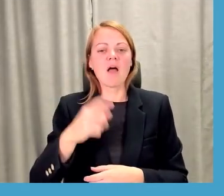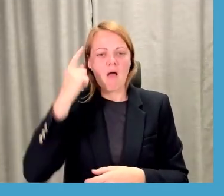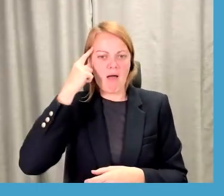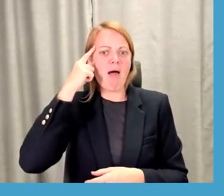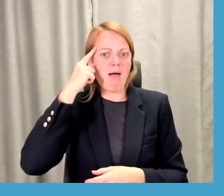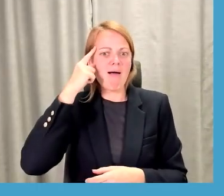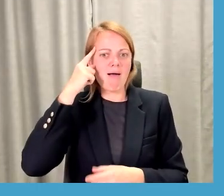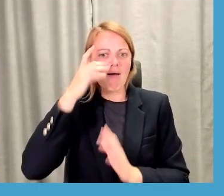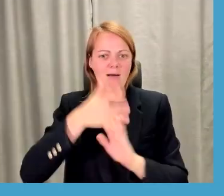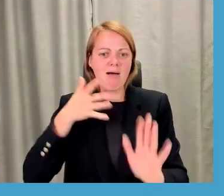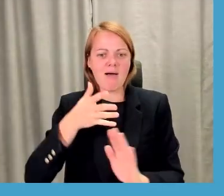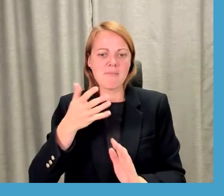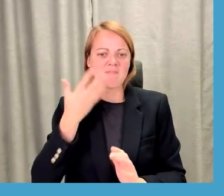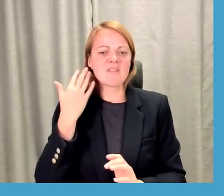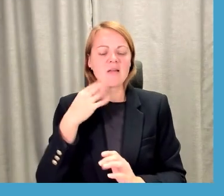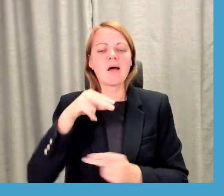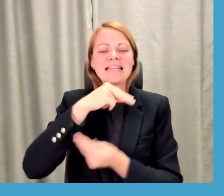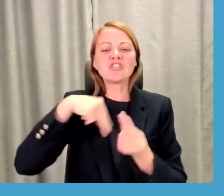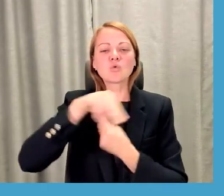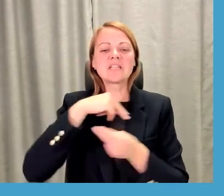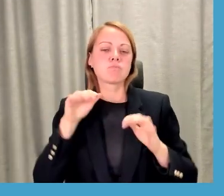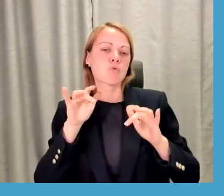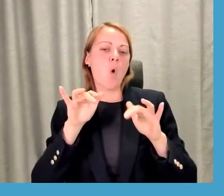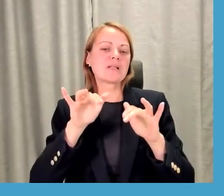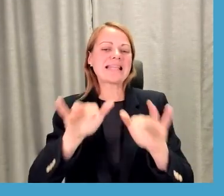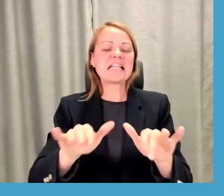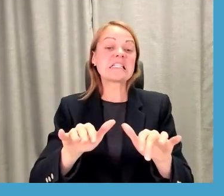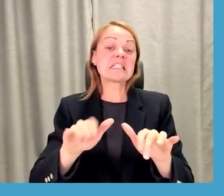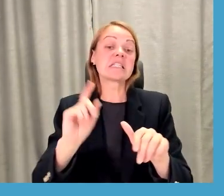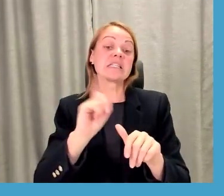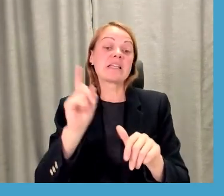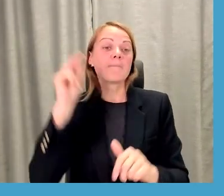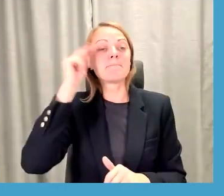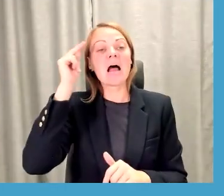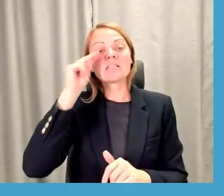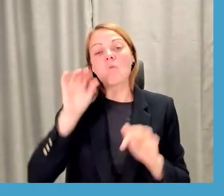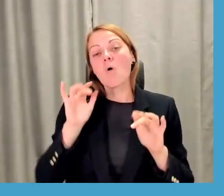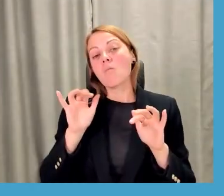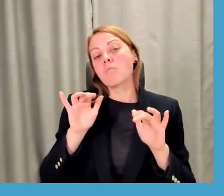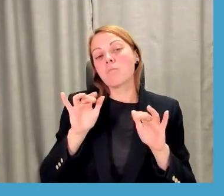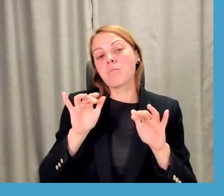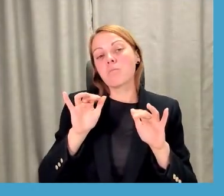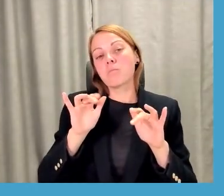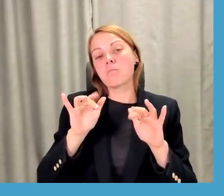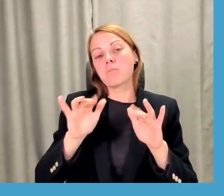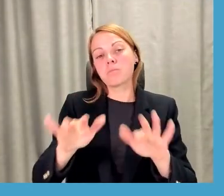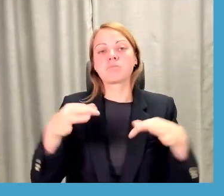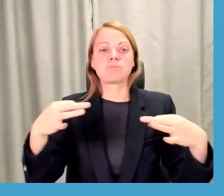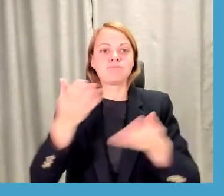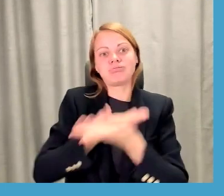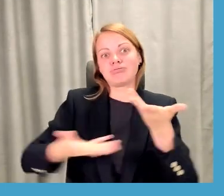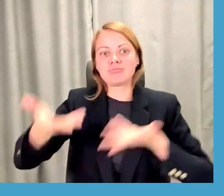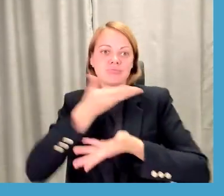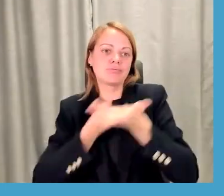ka šis te diskusība process ir mācību procesā ļoti tāda atzīvinoša